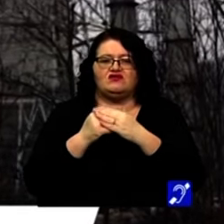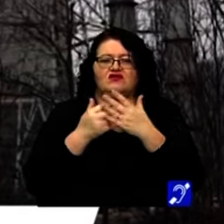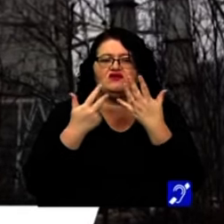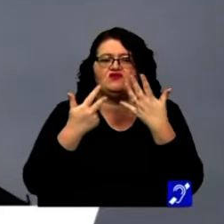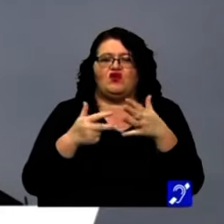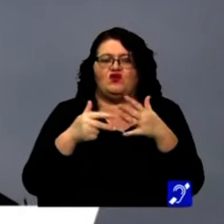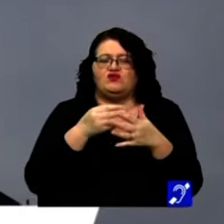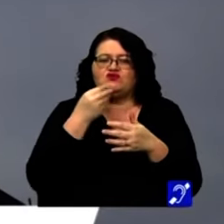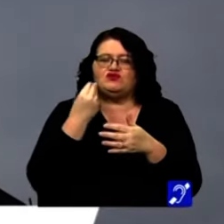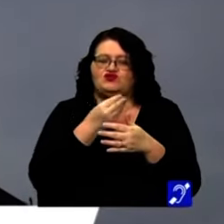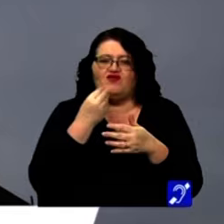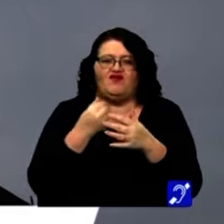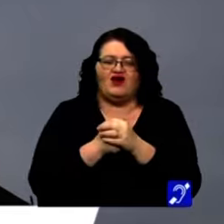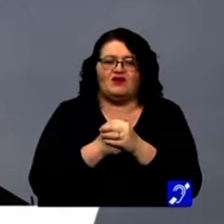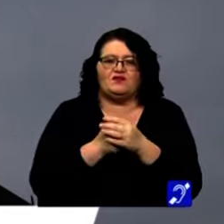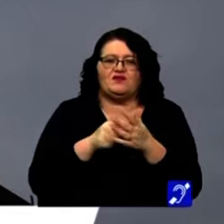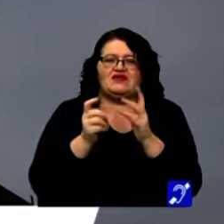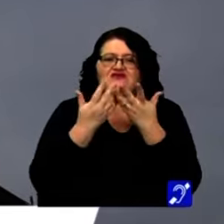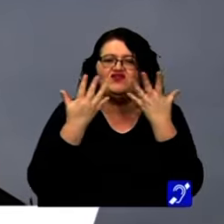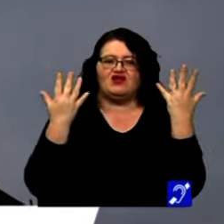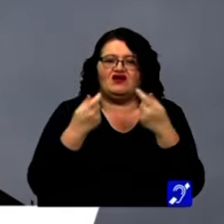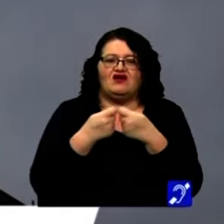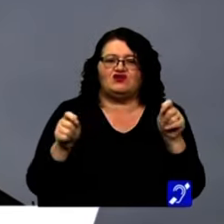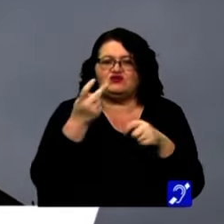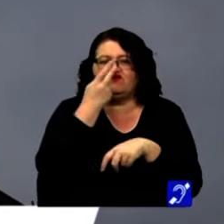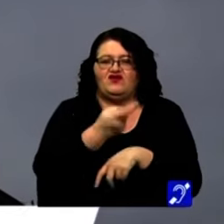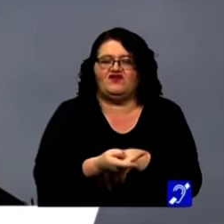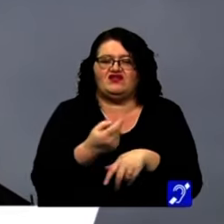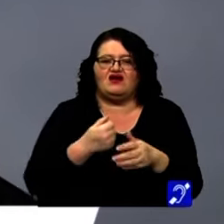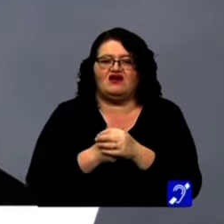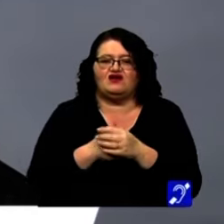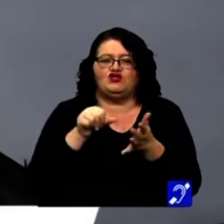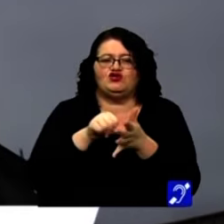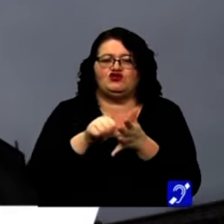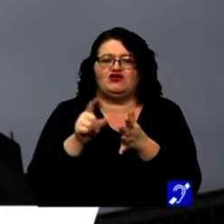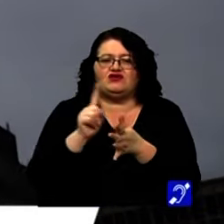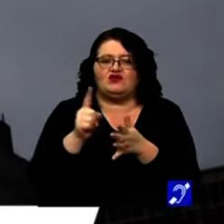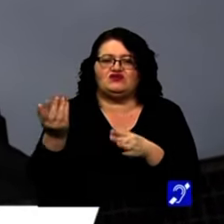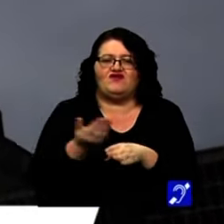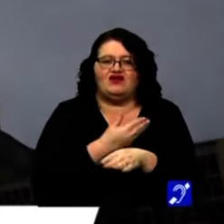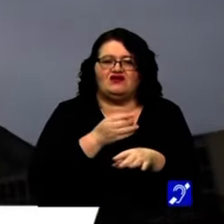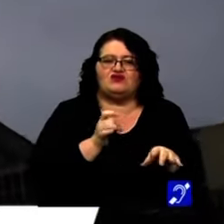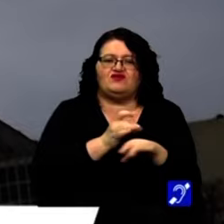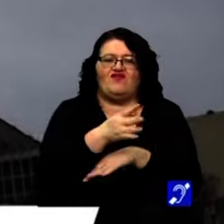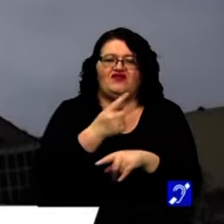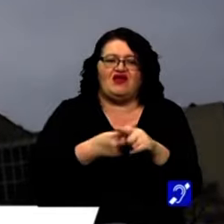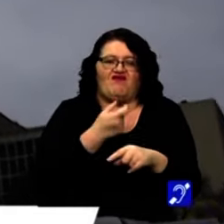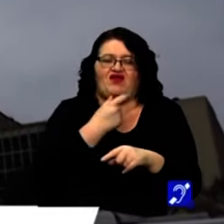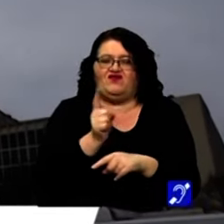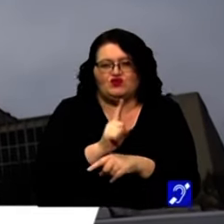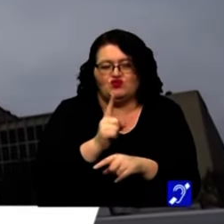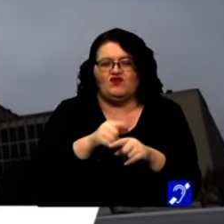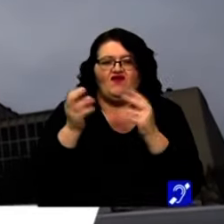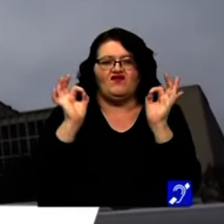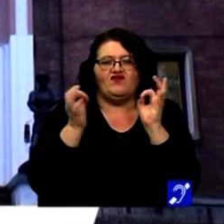de bază pe gaz. Deci va fi foarte clar, toată lumea va vedea. Termocentrala nu se va tăia la fier vechi, din potrivă a fi folosit